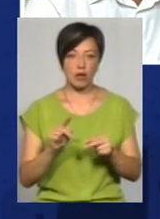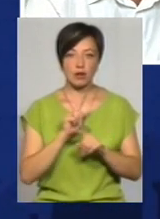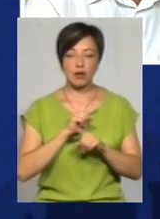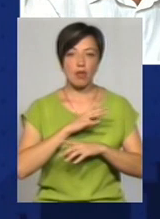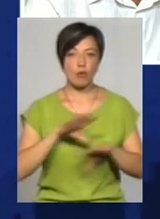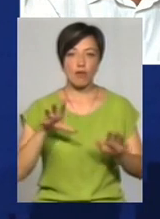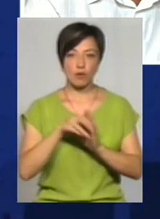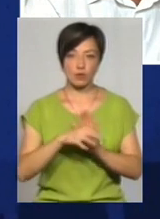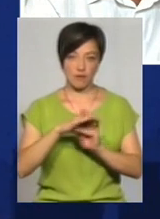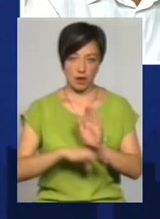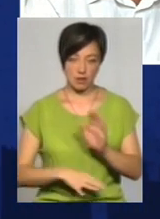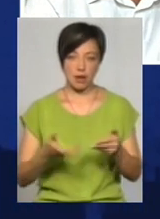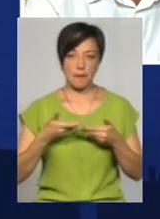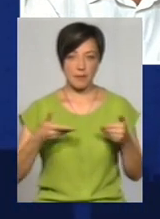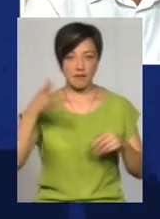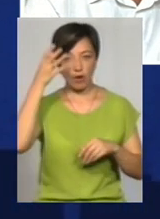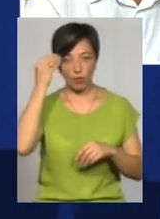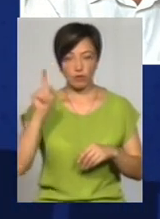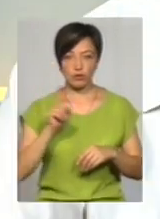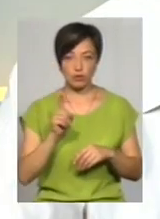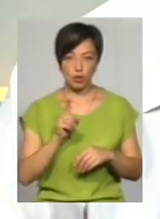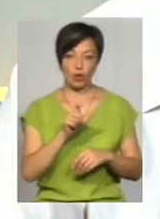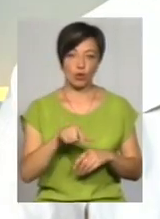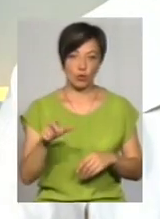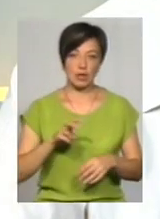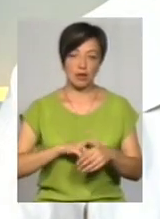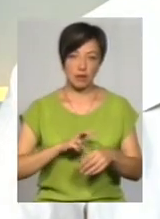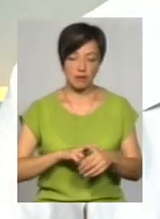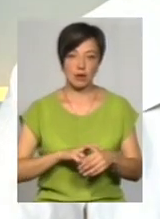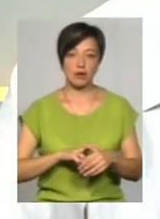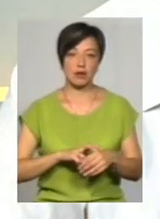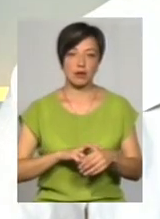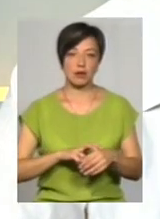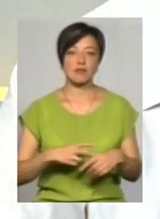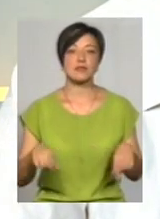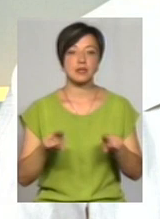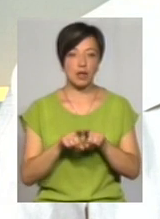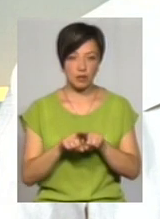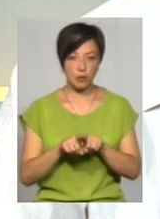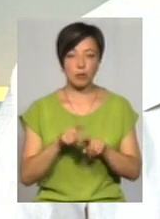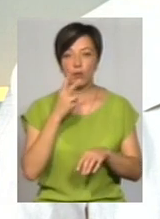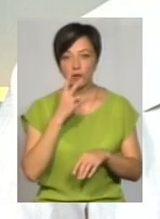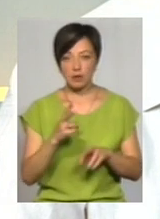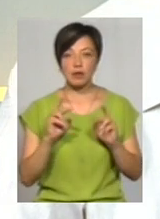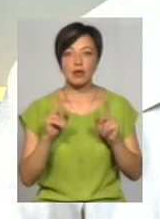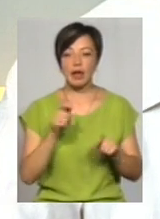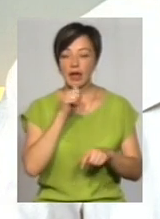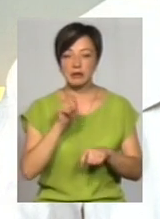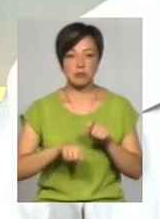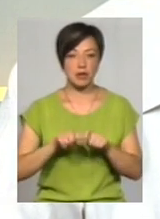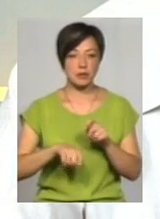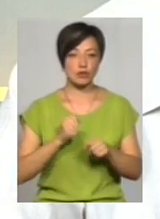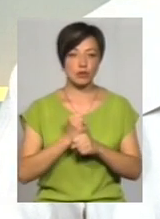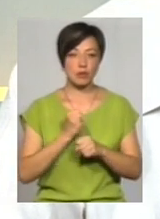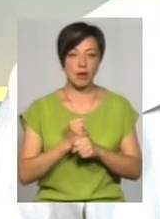в реєстр. Ми, врахуючи те, що самодостатні люди, лікарі, стоматологи, все-таки подивимося як експеримент, зробимо